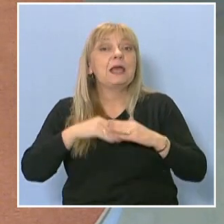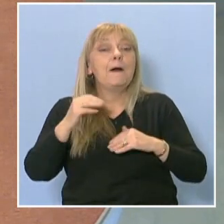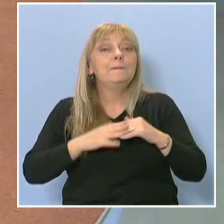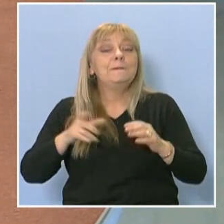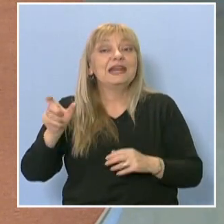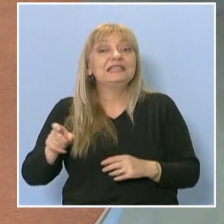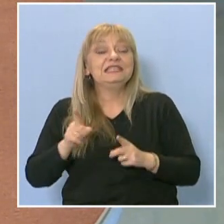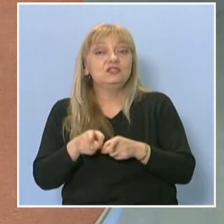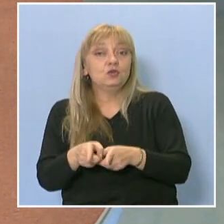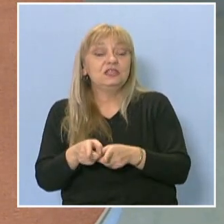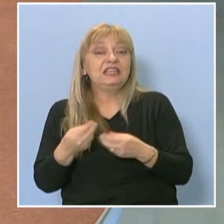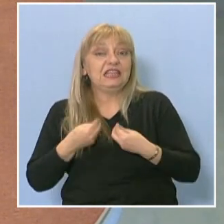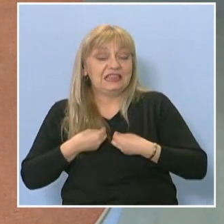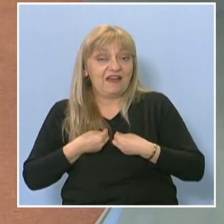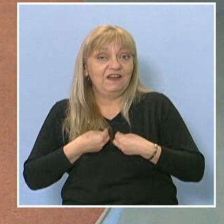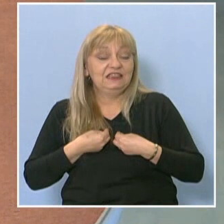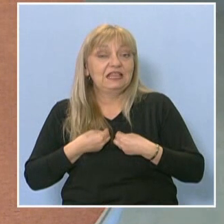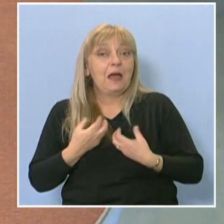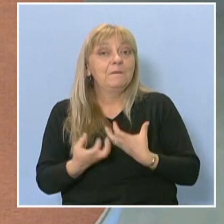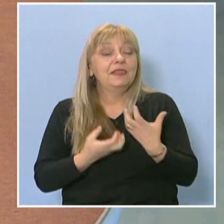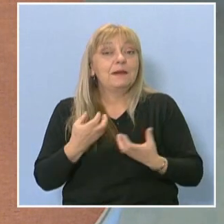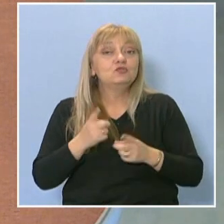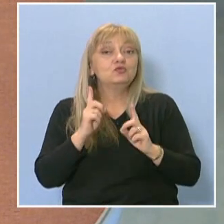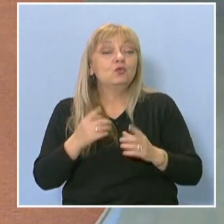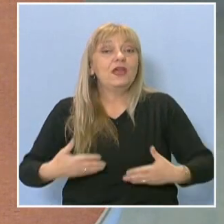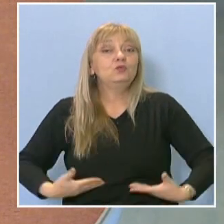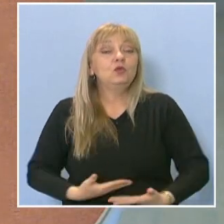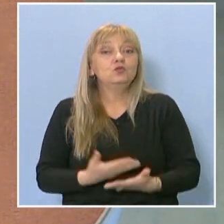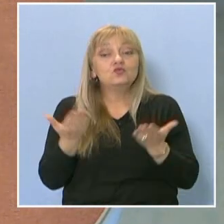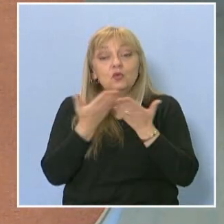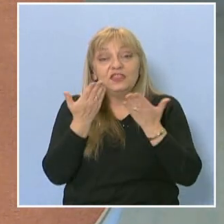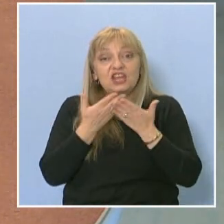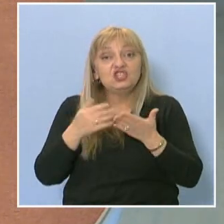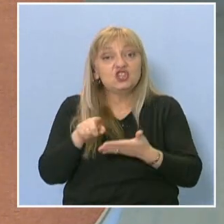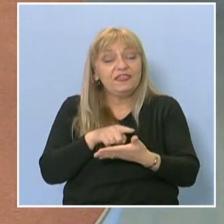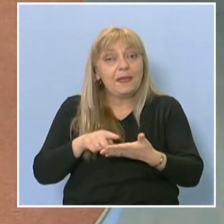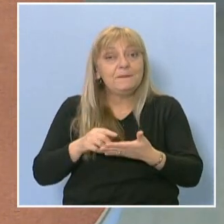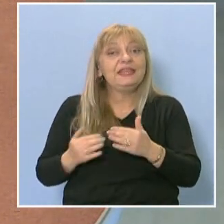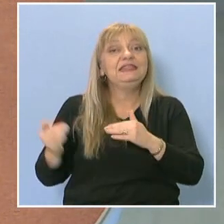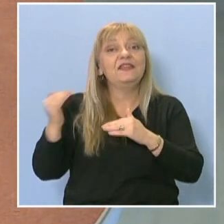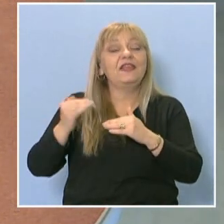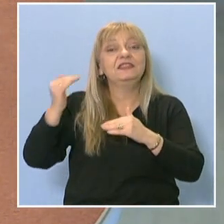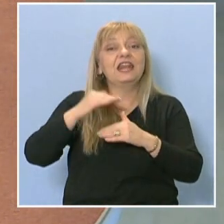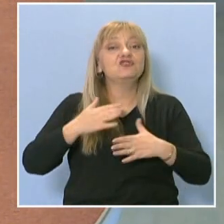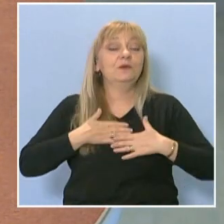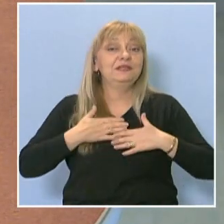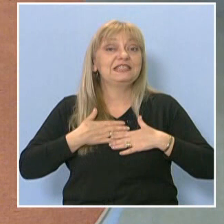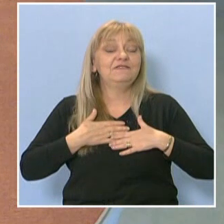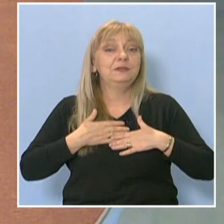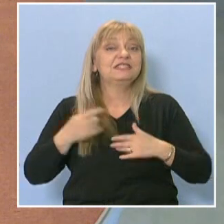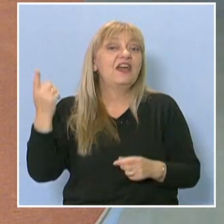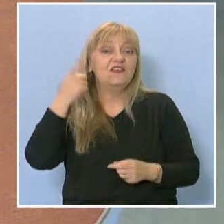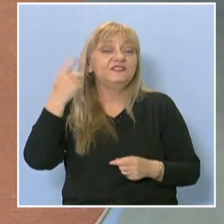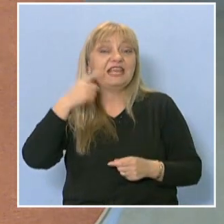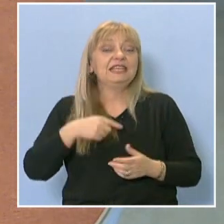пламъчето, което ни е нужно да четем и да надграждаме себе си с всеки изминал ден. Защото